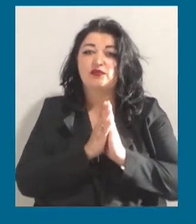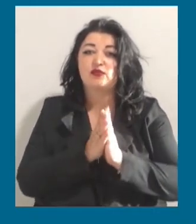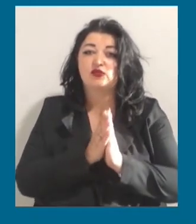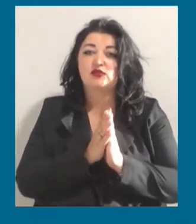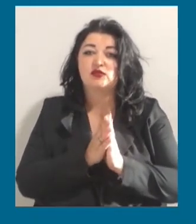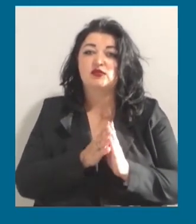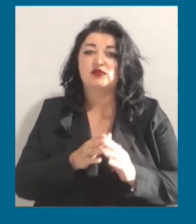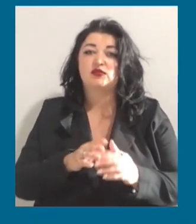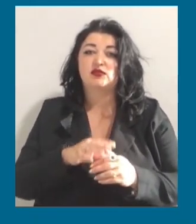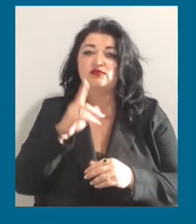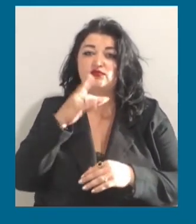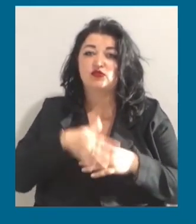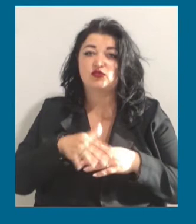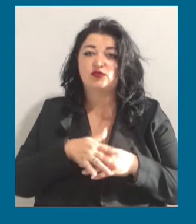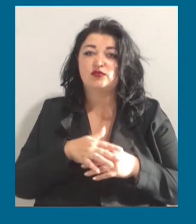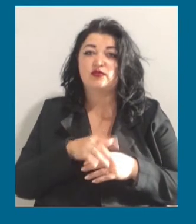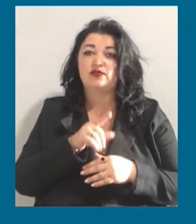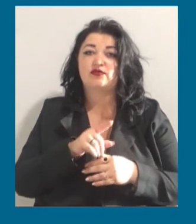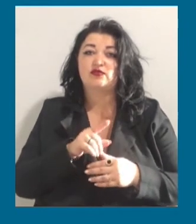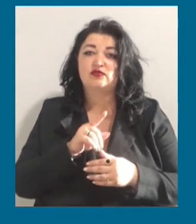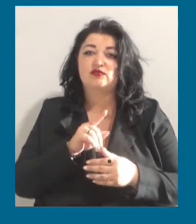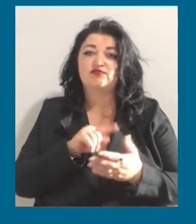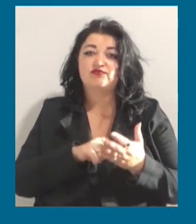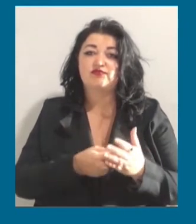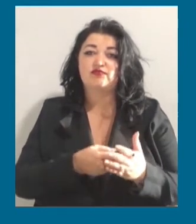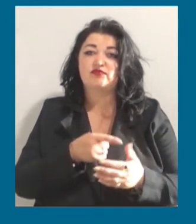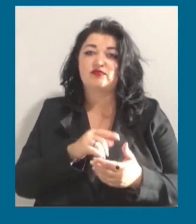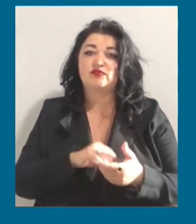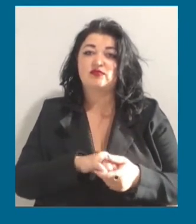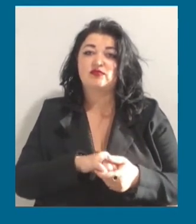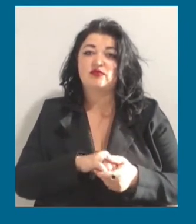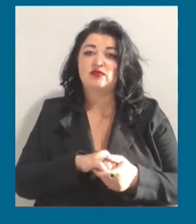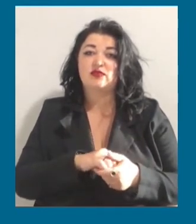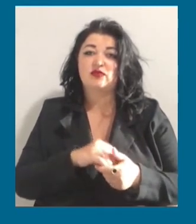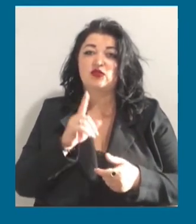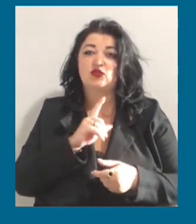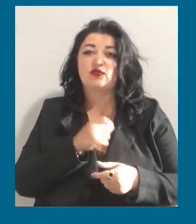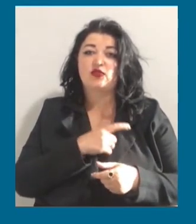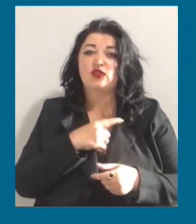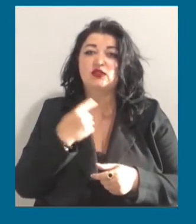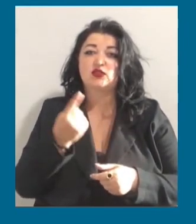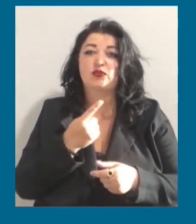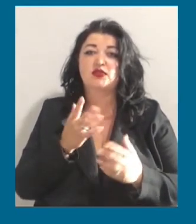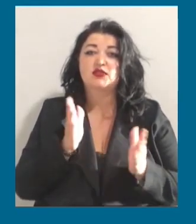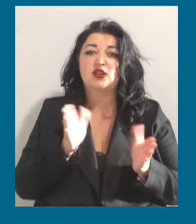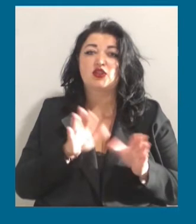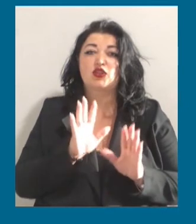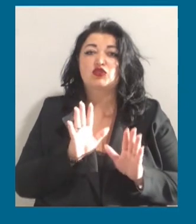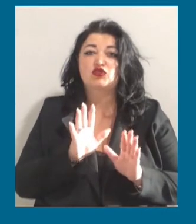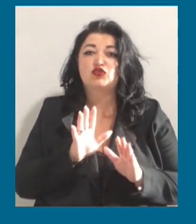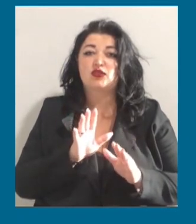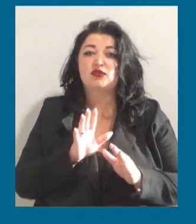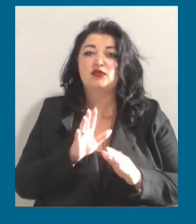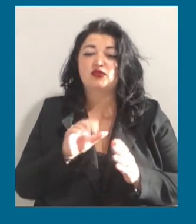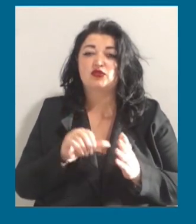розуміння. Вони зазначили, що до кінця високого сезону в Одеській області залишилося лише 6 тижнів, а їх